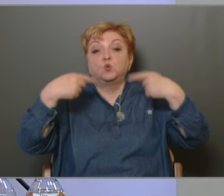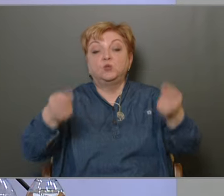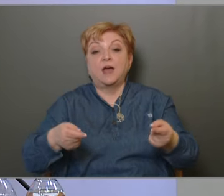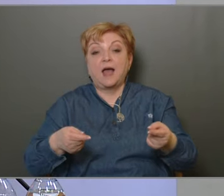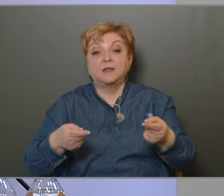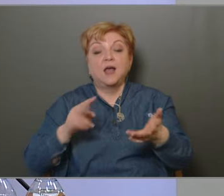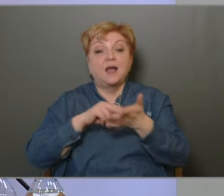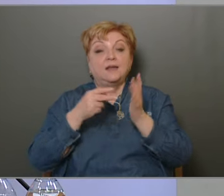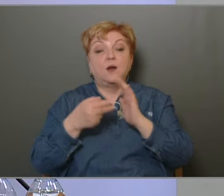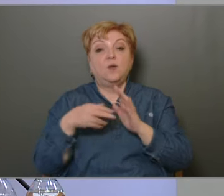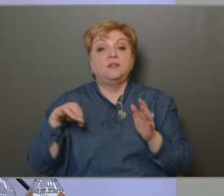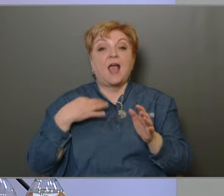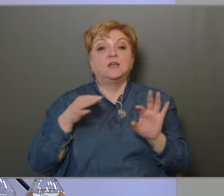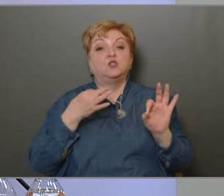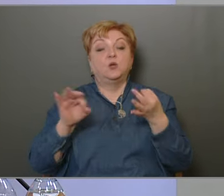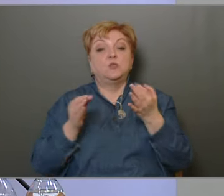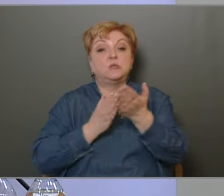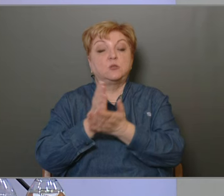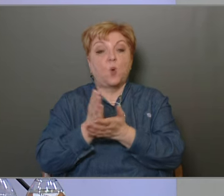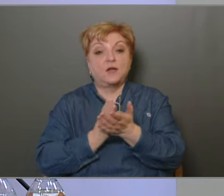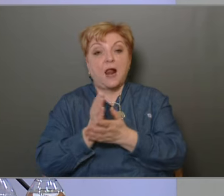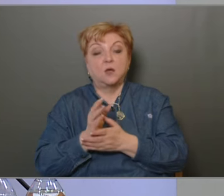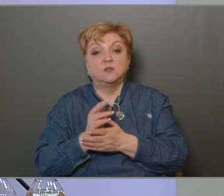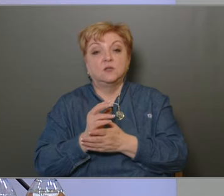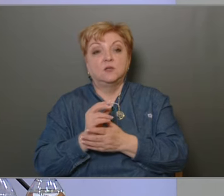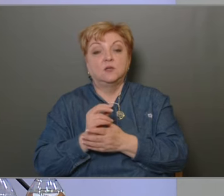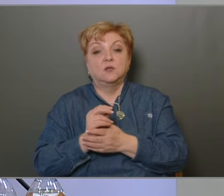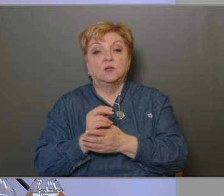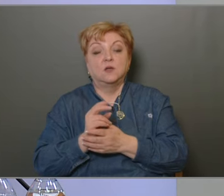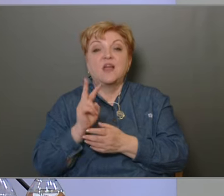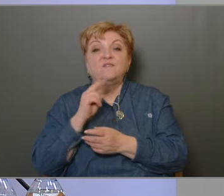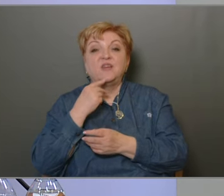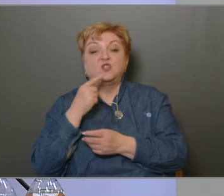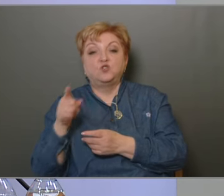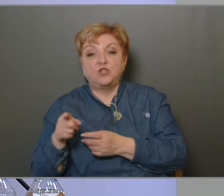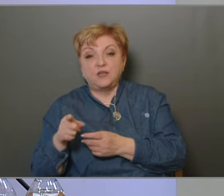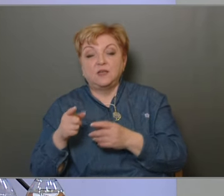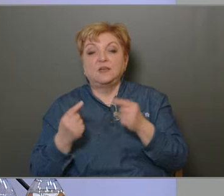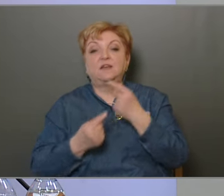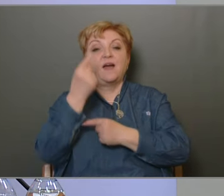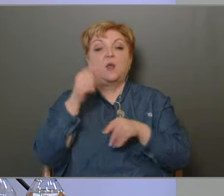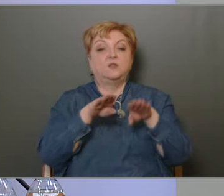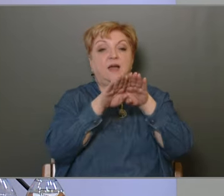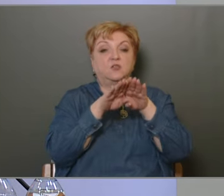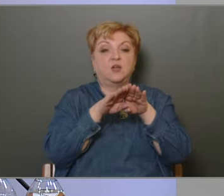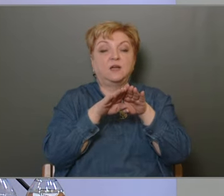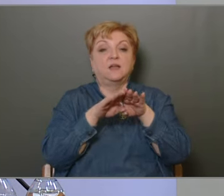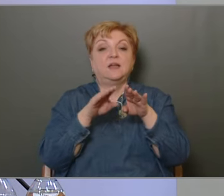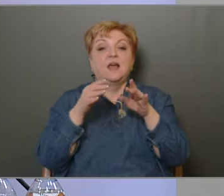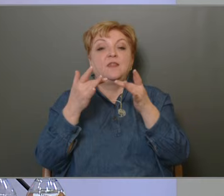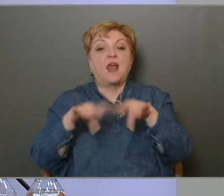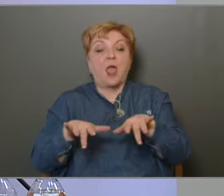a kelleti egészségügyi szolgálat és a visi kiváló társaság telephelyi